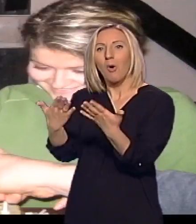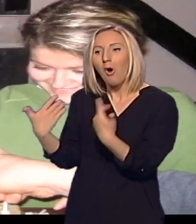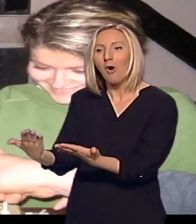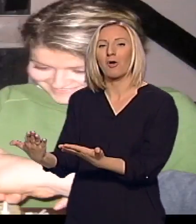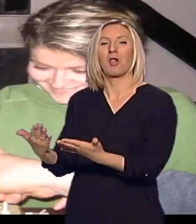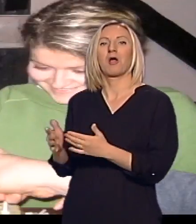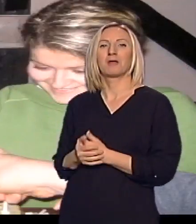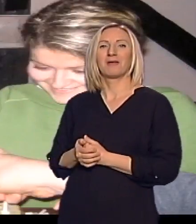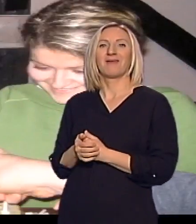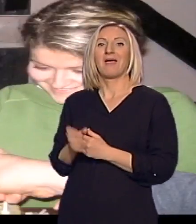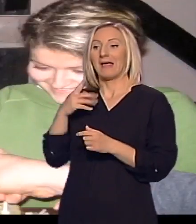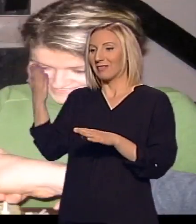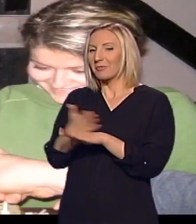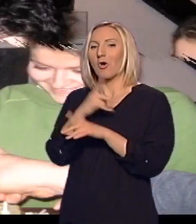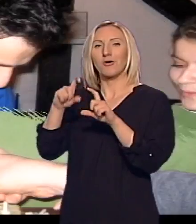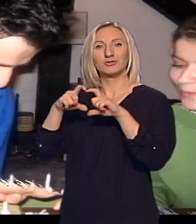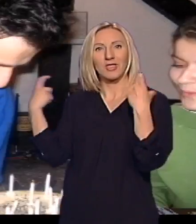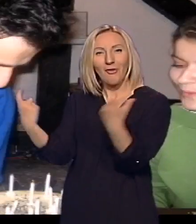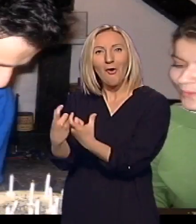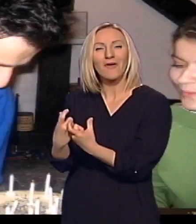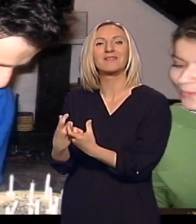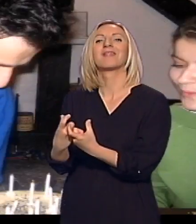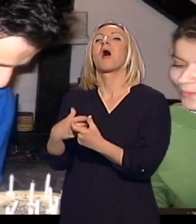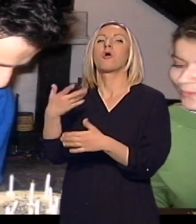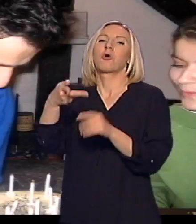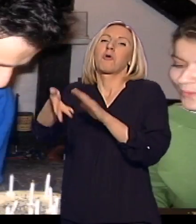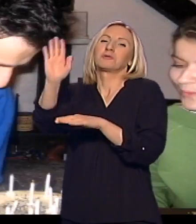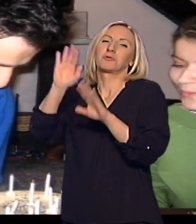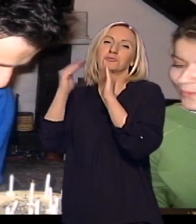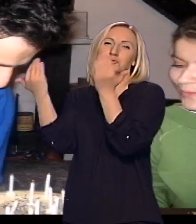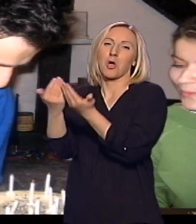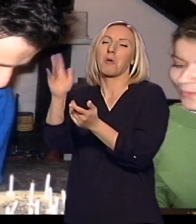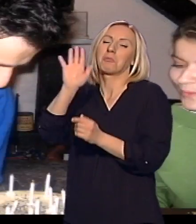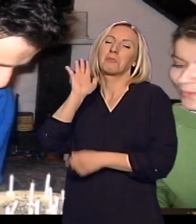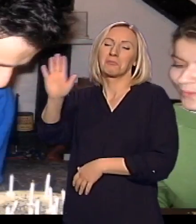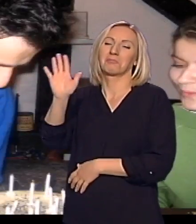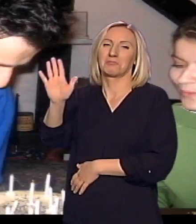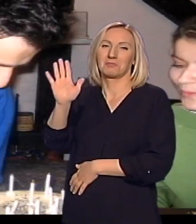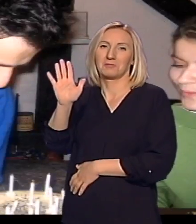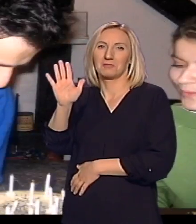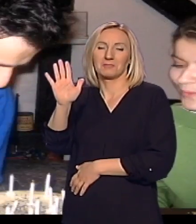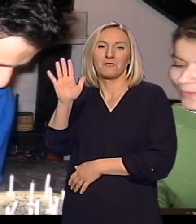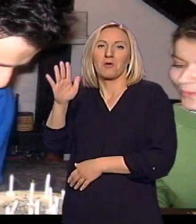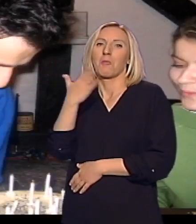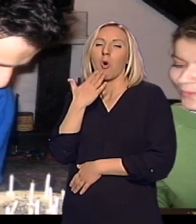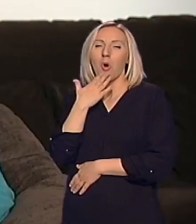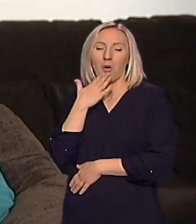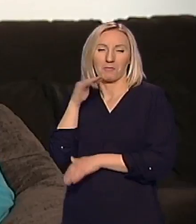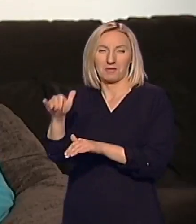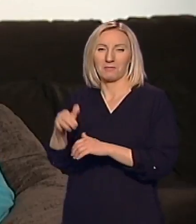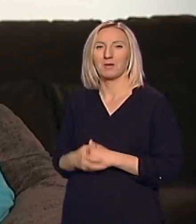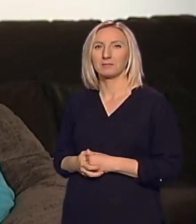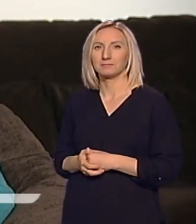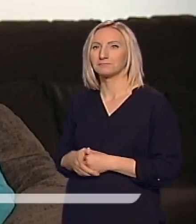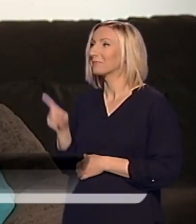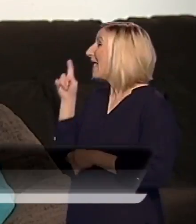torte. Posle, kad prođe torta, on ode već u svoju sobu sa nekim svojim hobijima. Se sigurno